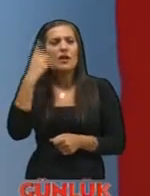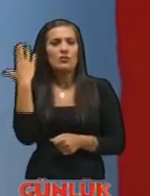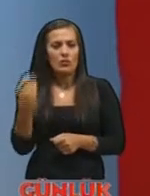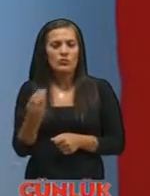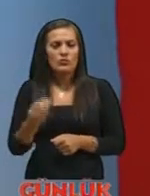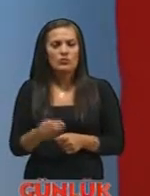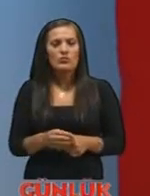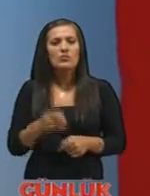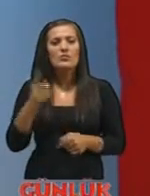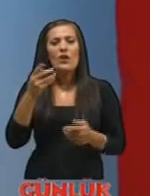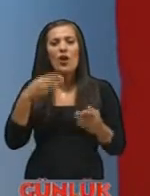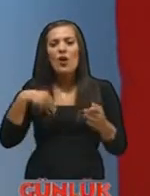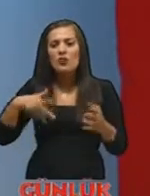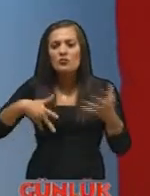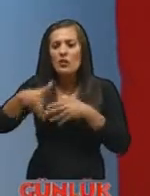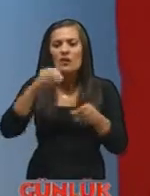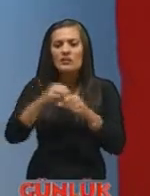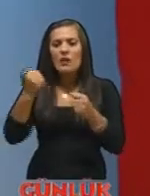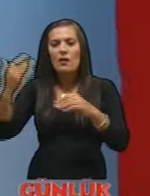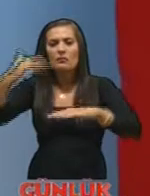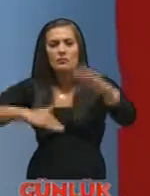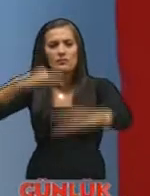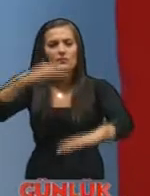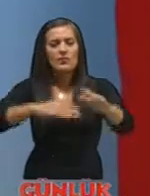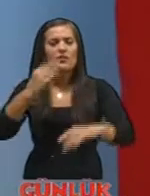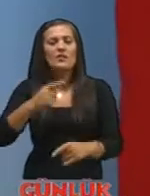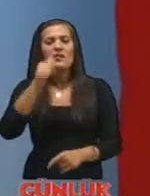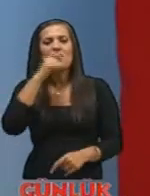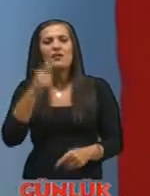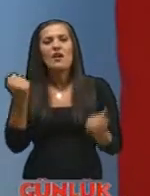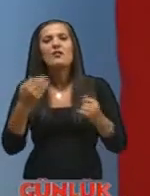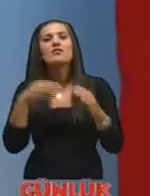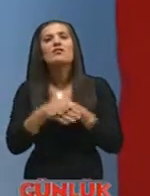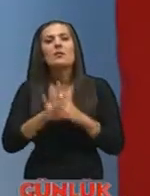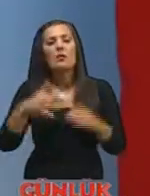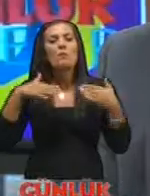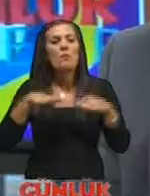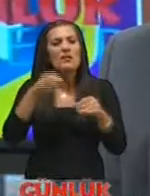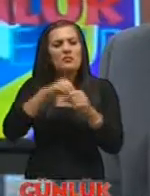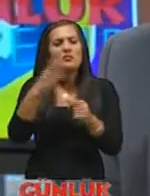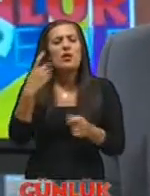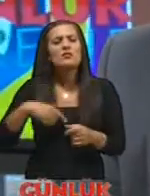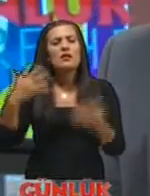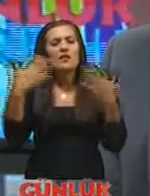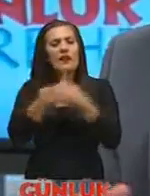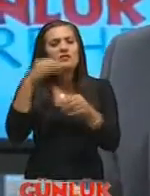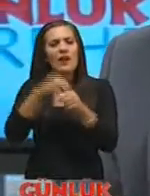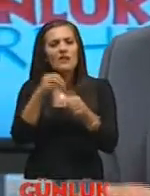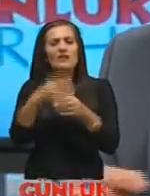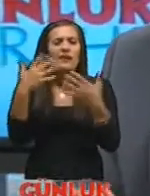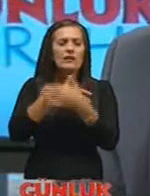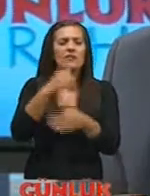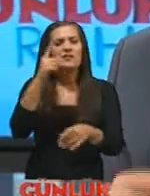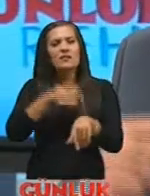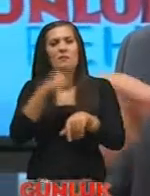oluyoruz giremiyorsunuz sokaklara arabalar tıkıyor sokaklara itfaiye aracı giremiyor kesinlikle parklardan özellikle geceleri geceliğin